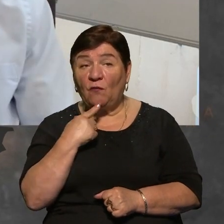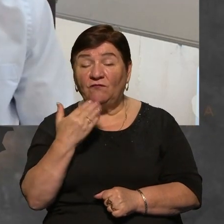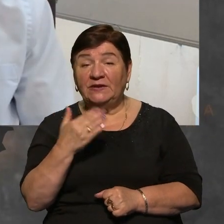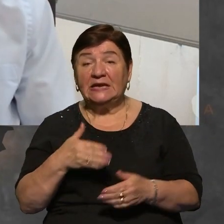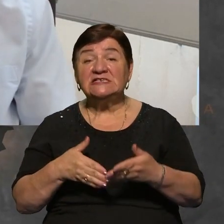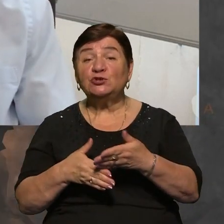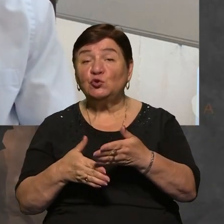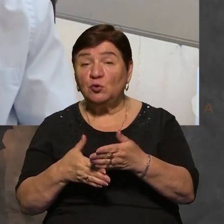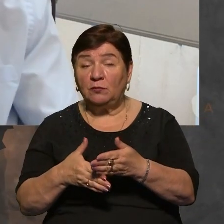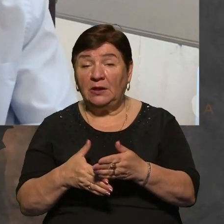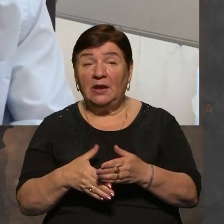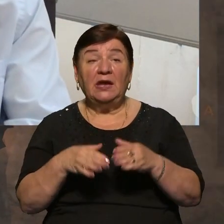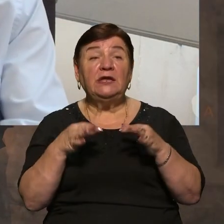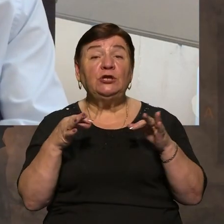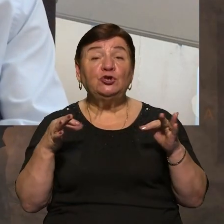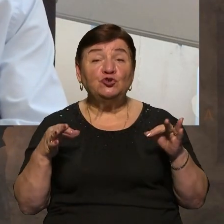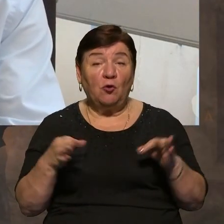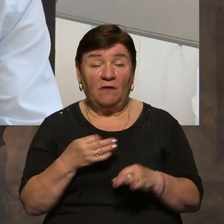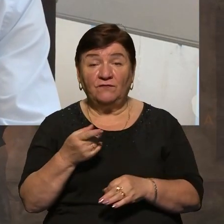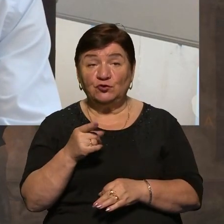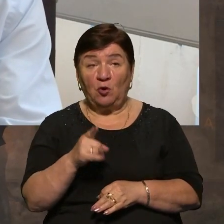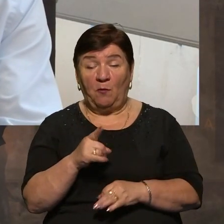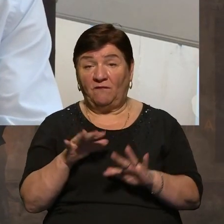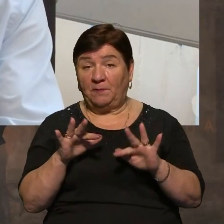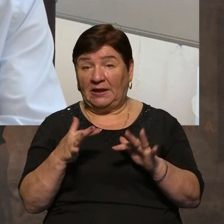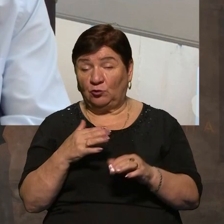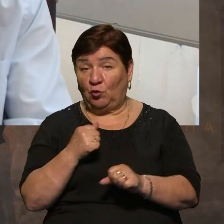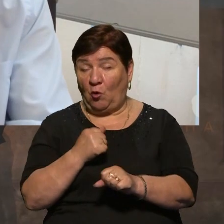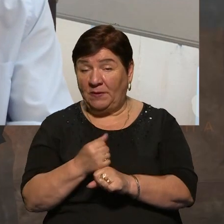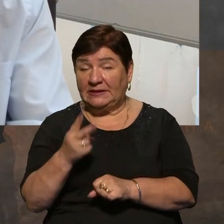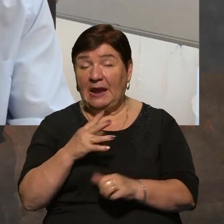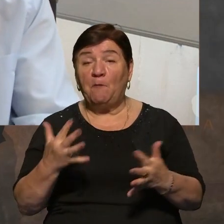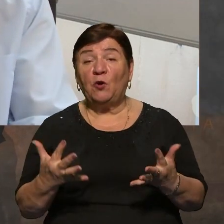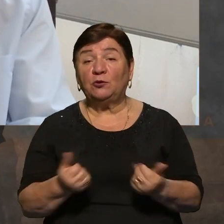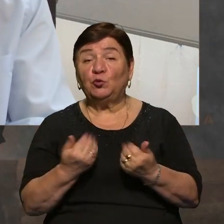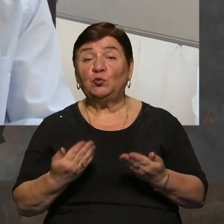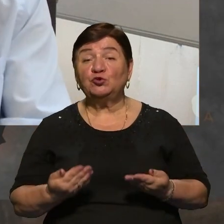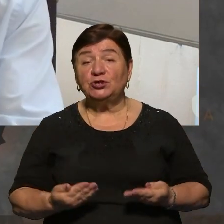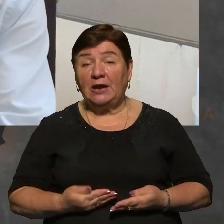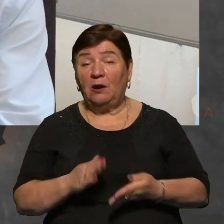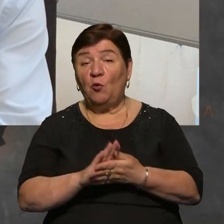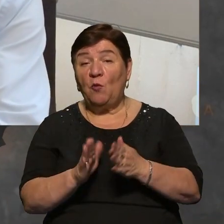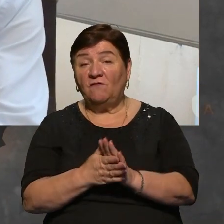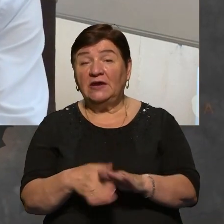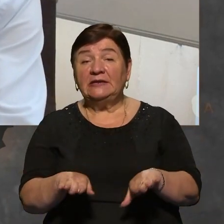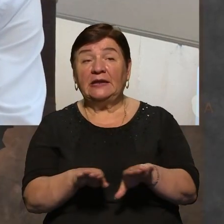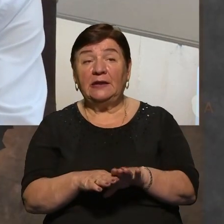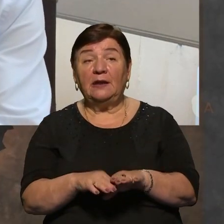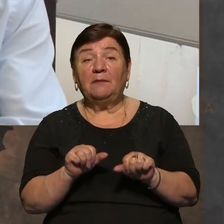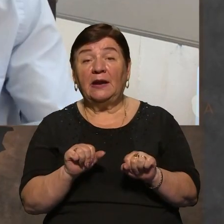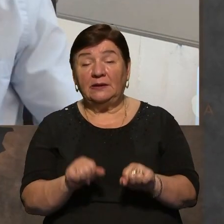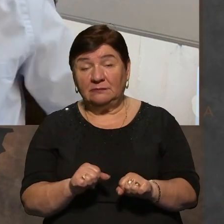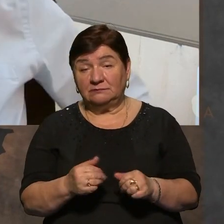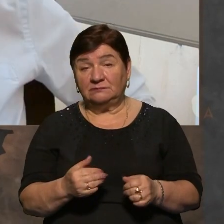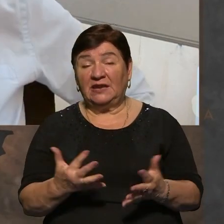застосовує. Тобто нічого, в цьому випадку він робить все для порятунку життя і умови, в яких він має можливість рятувати